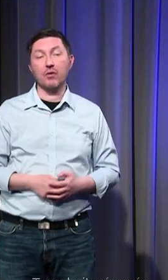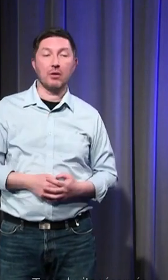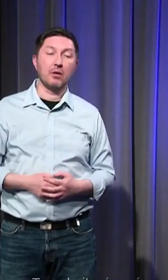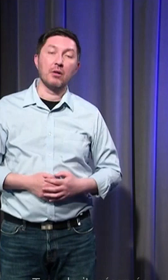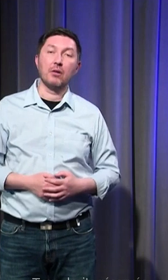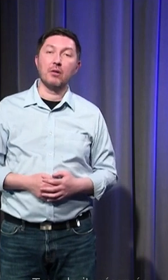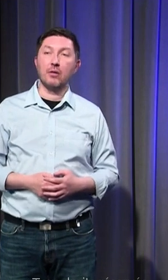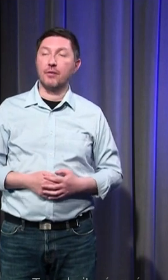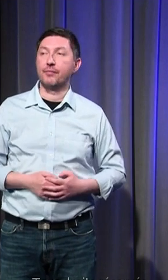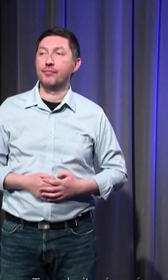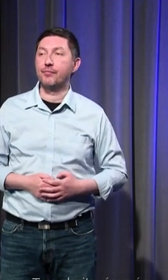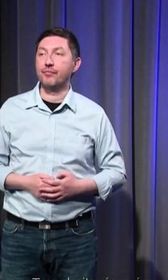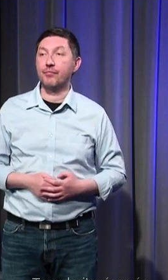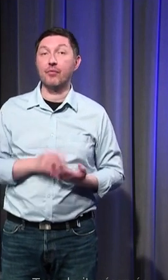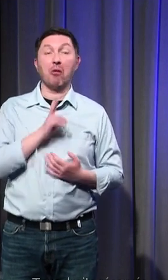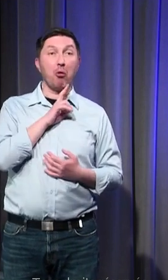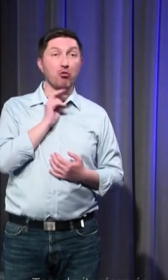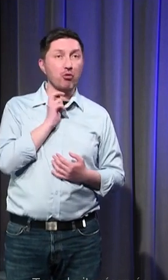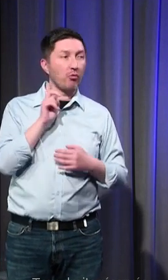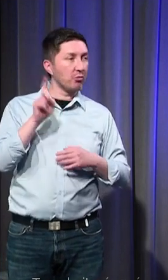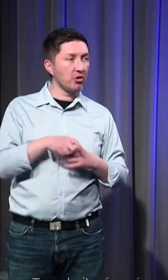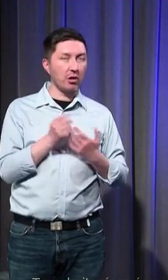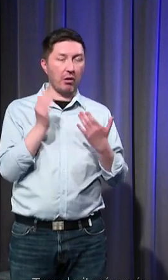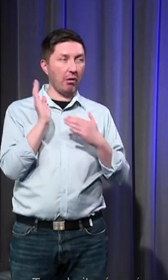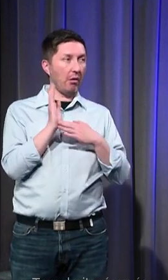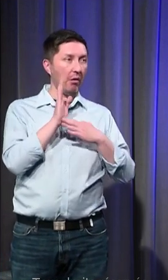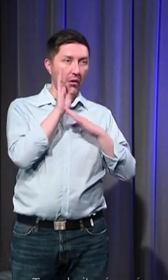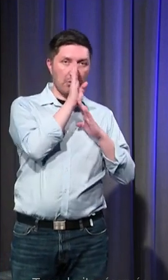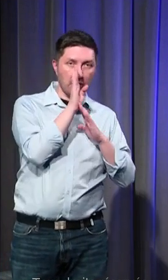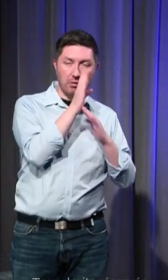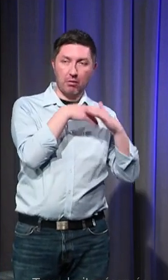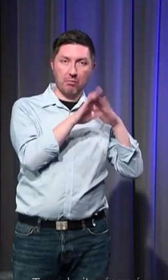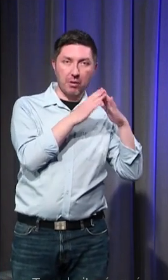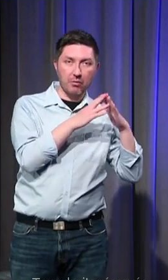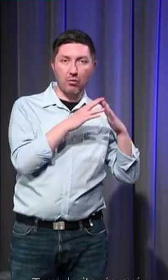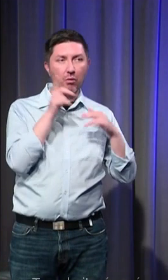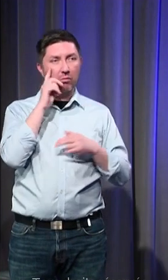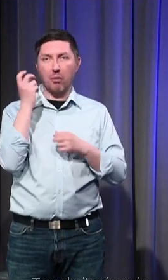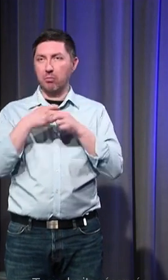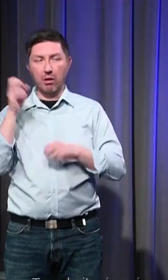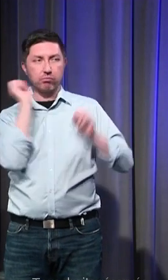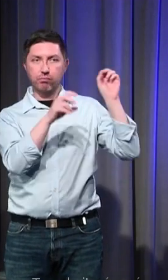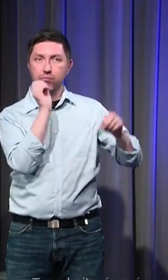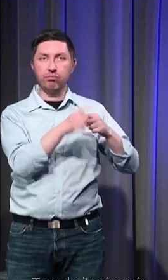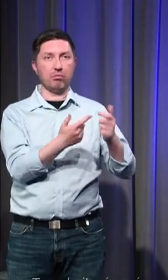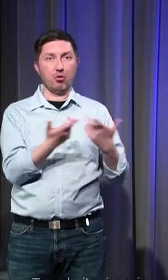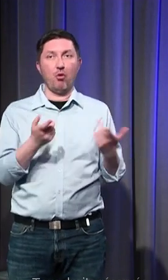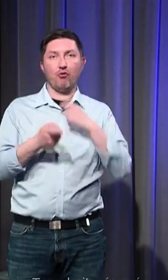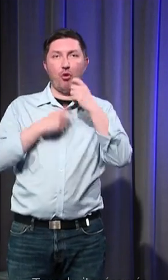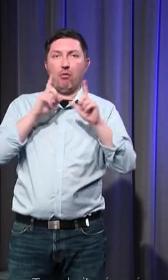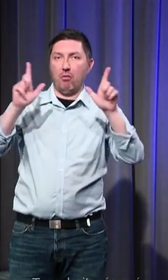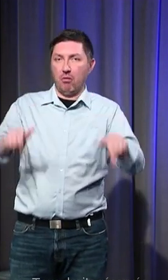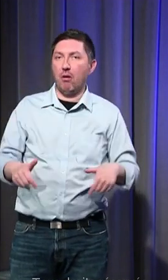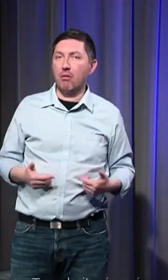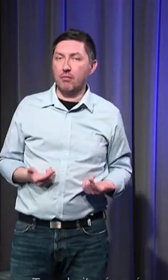les juifs sont obligés de rester chez eux jettent pierre et donc il une violence qui est exercée et